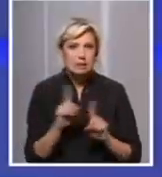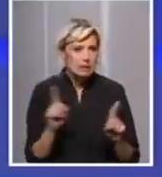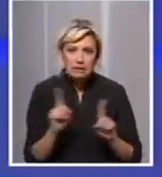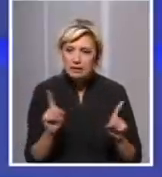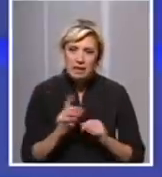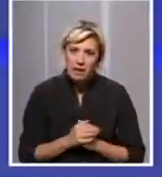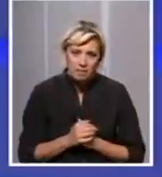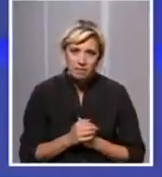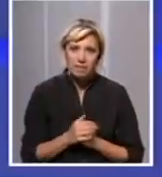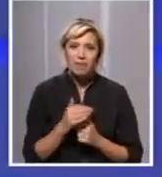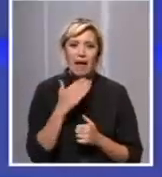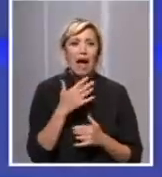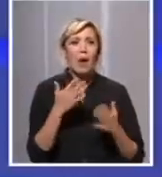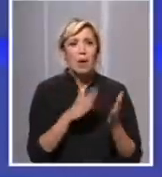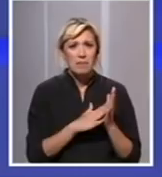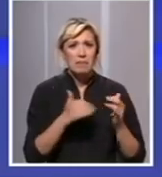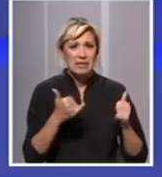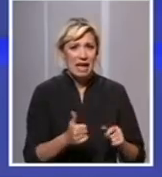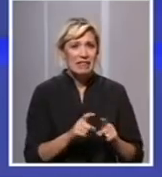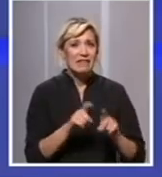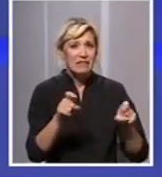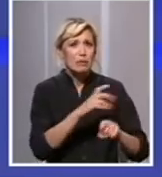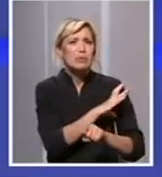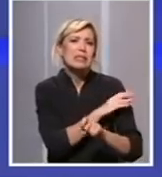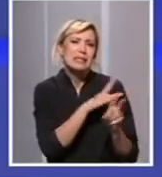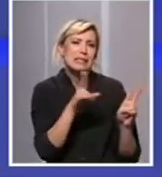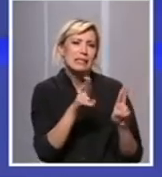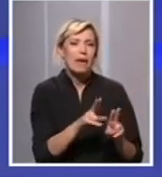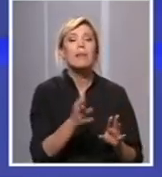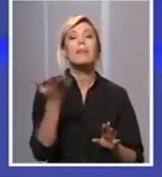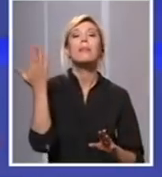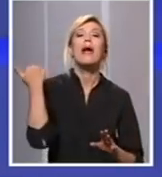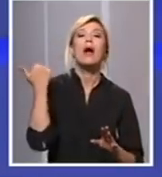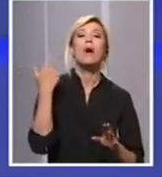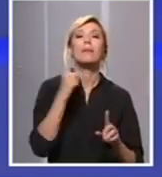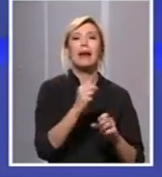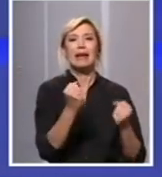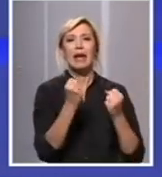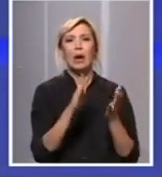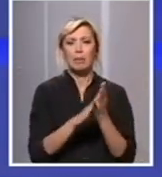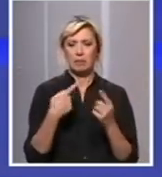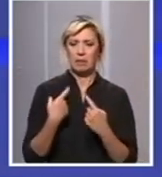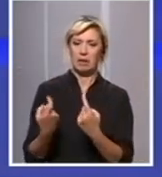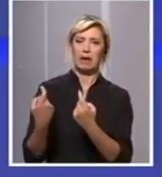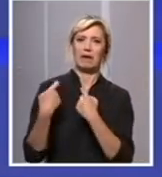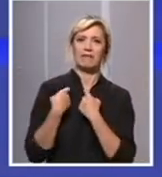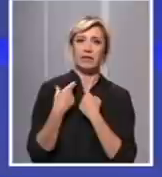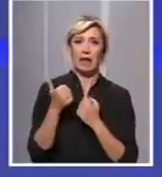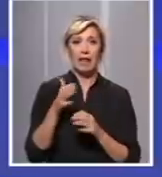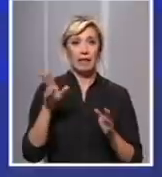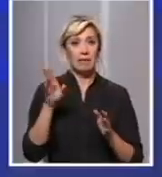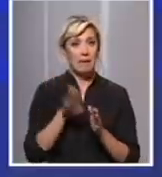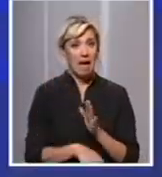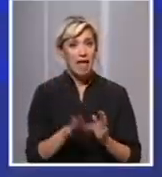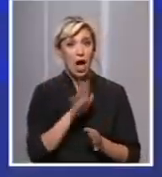ako je virus sad slabiji nego što je bio da li je ako neko od nas sad dobije virus da li je u manjem riziku da li će